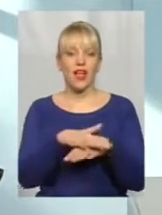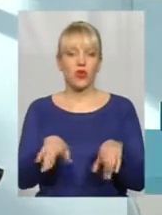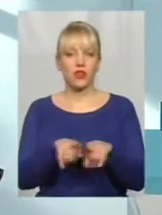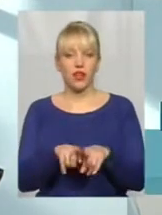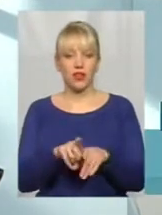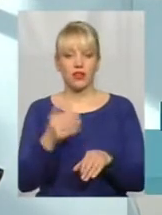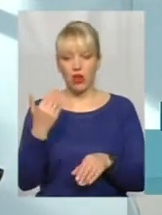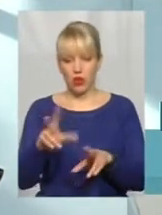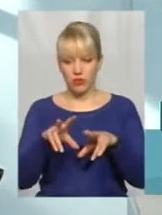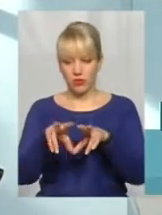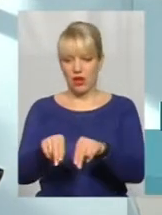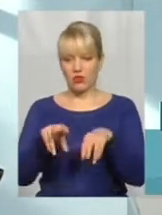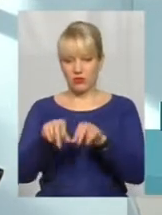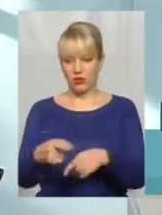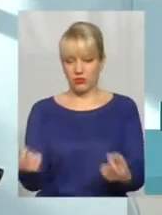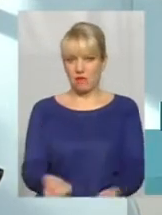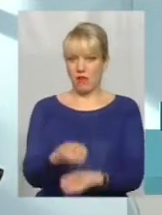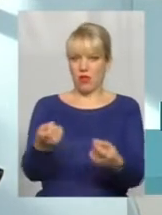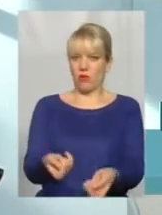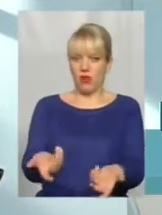Йому обіцяєш, обіцяєш, а йому все мало.